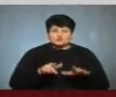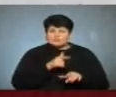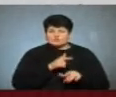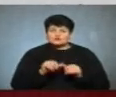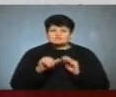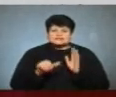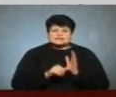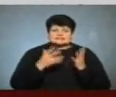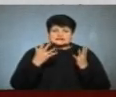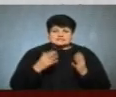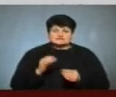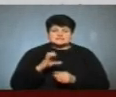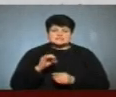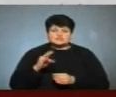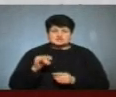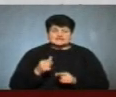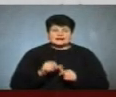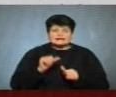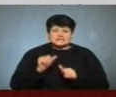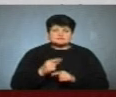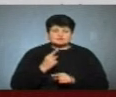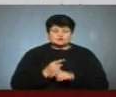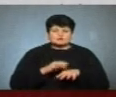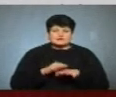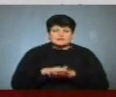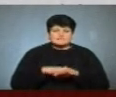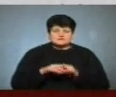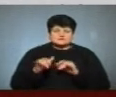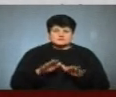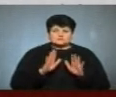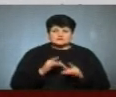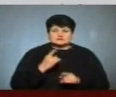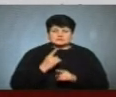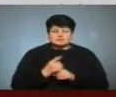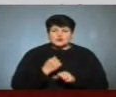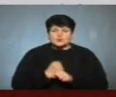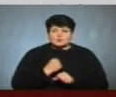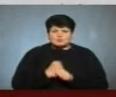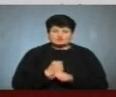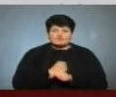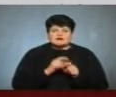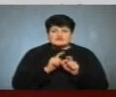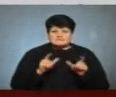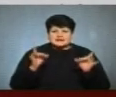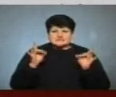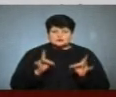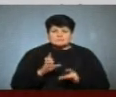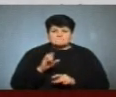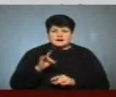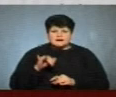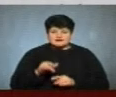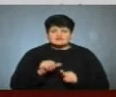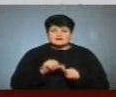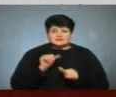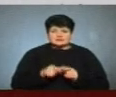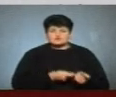16 днів у січні, окрім заборони на проведення масових заходів, діятиме заборона на роботу кафе, ресторанів і барів. Окрім доставки